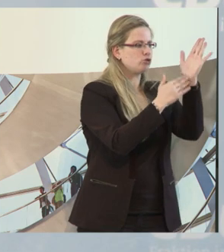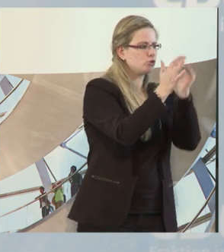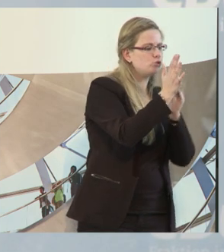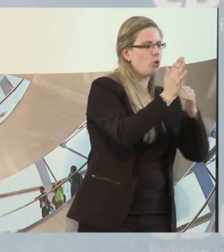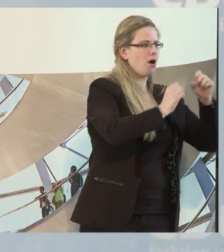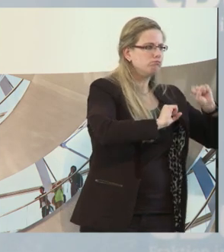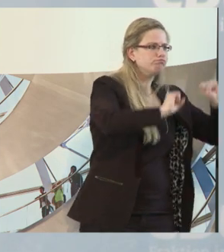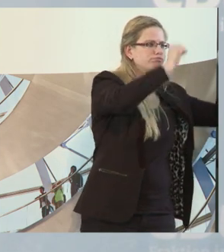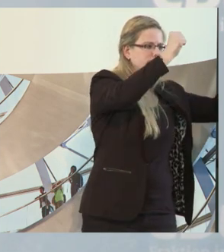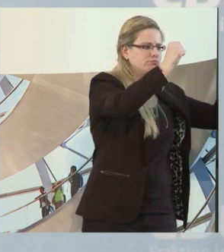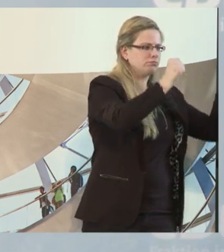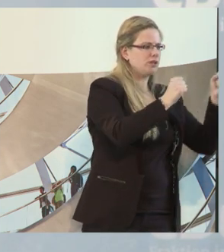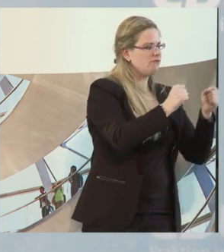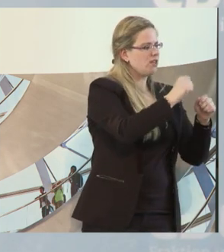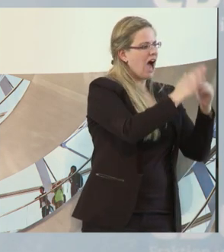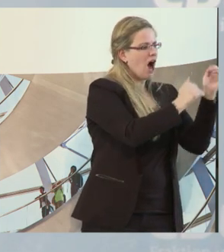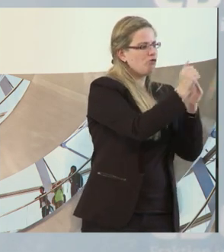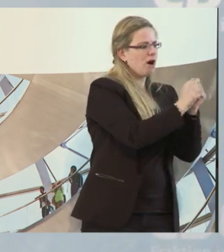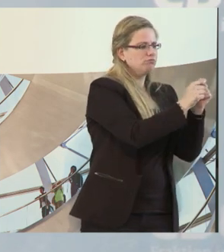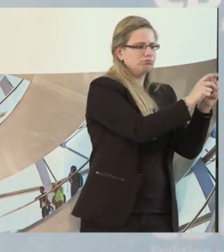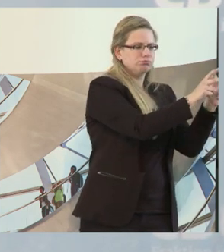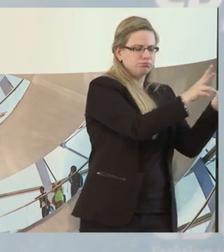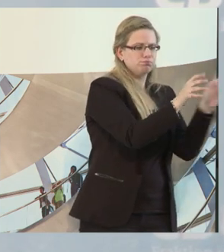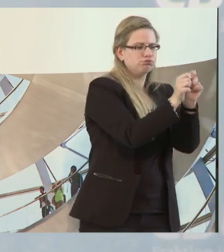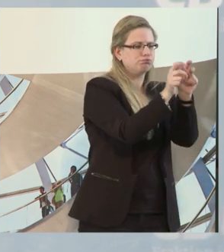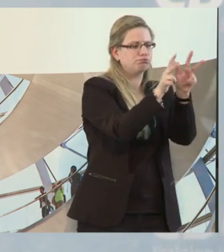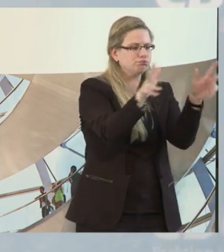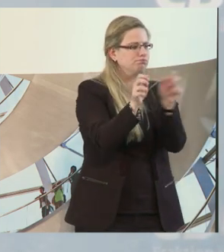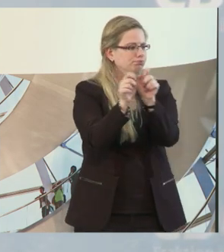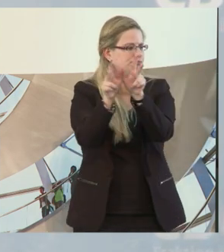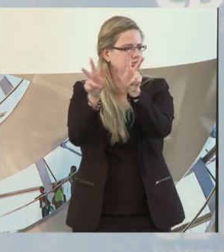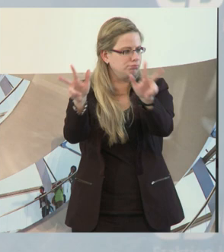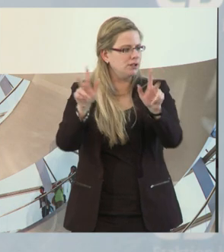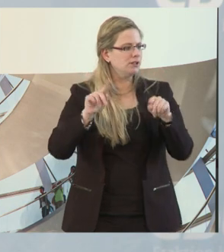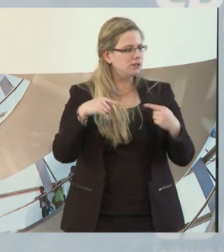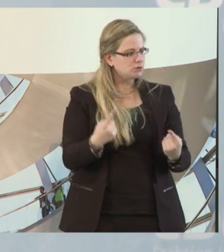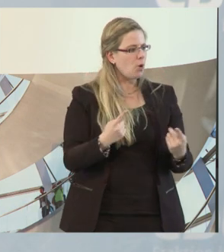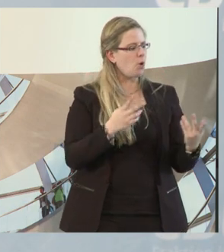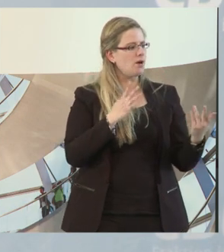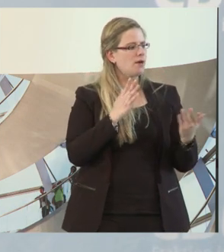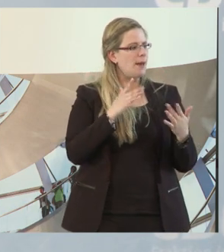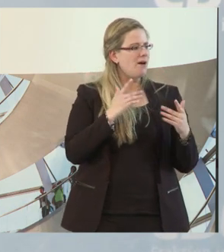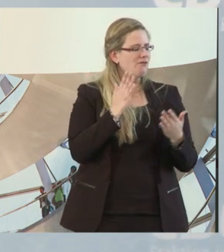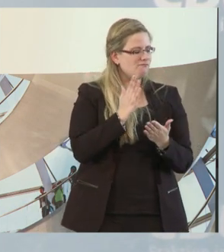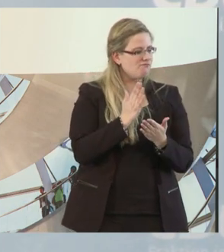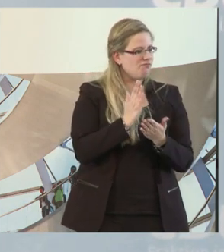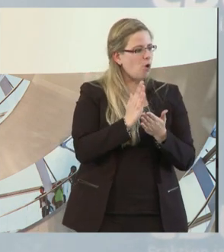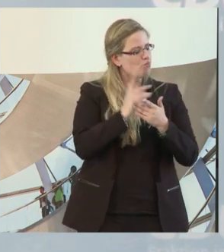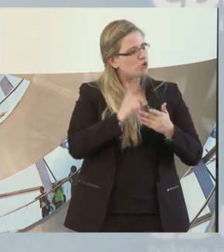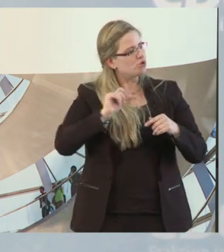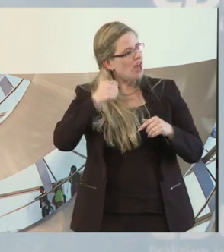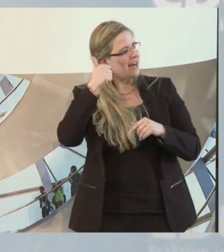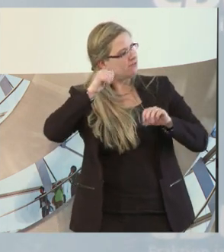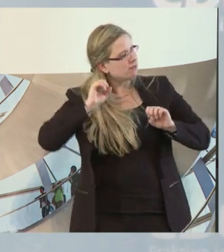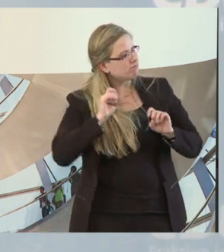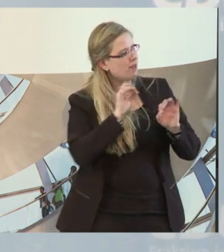gesucht, dass die einzige Möglichkeit, die sowas ermöglicht ist, halt sie müssen Arbeitnehmer bei Lassa werden und dann haben wir uns